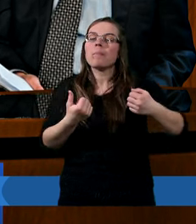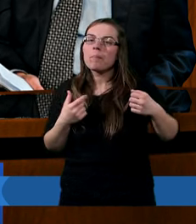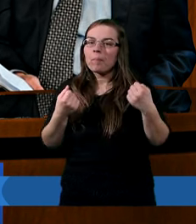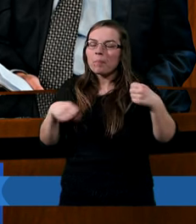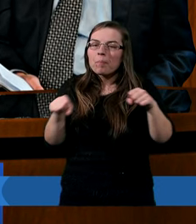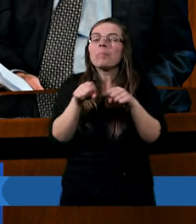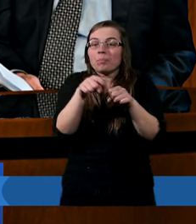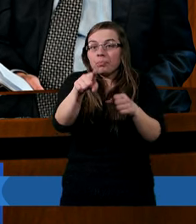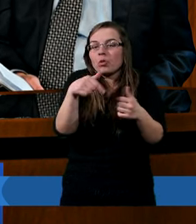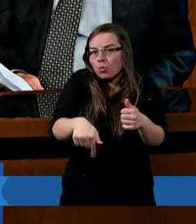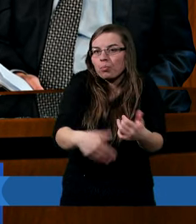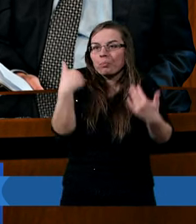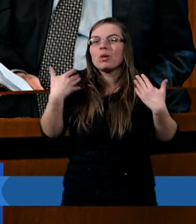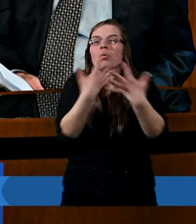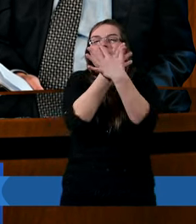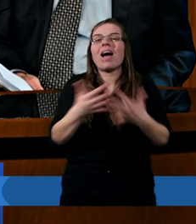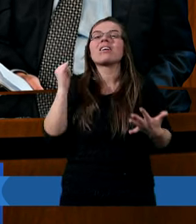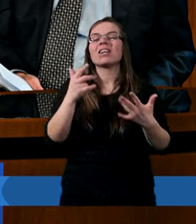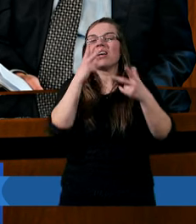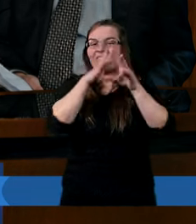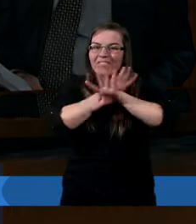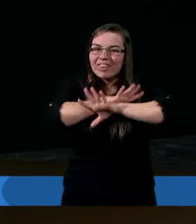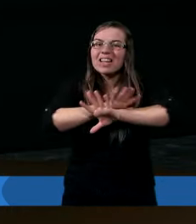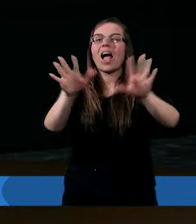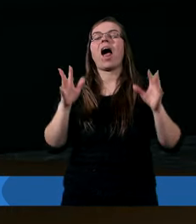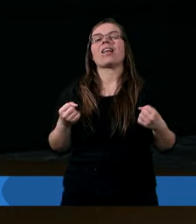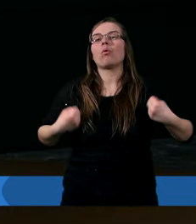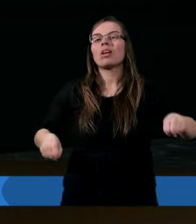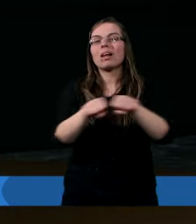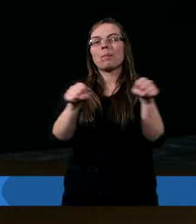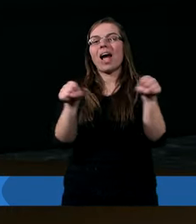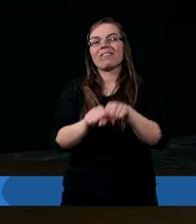On był na ziemi i wykazał sprawiedliwość.